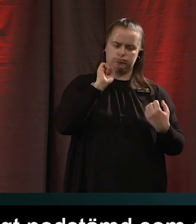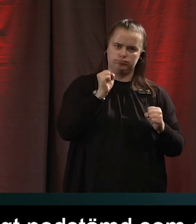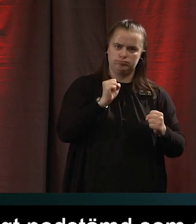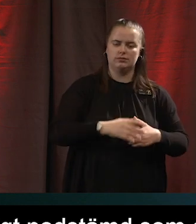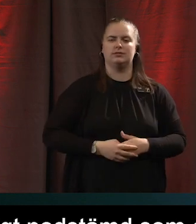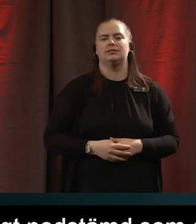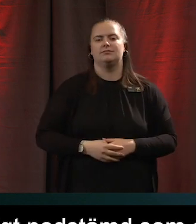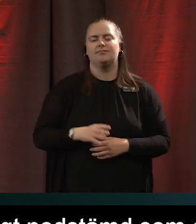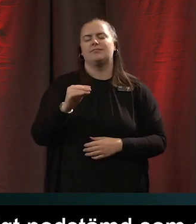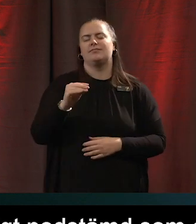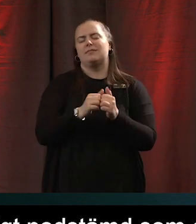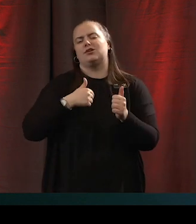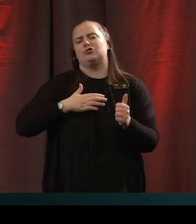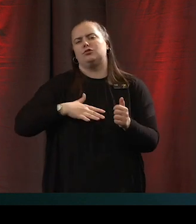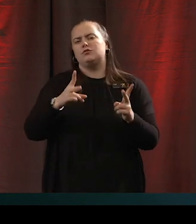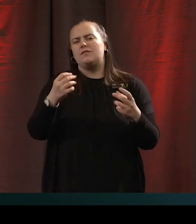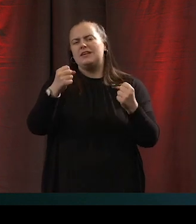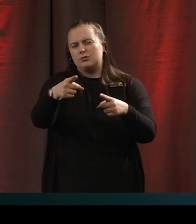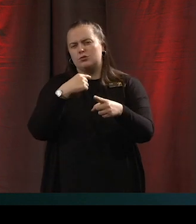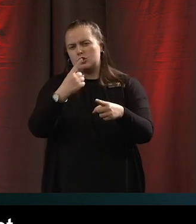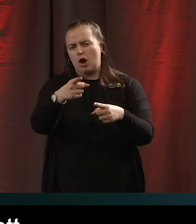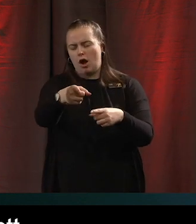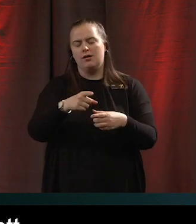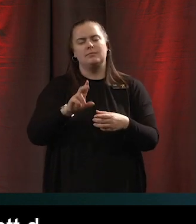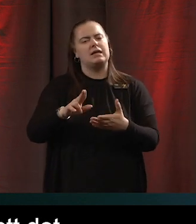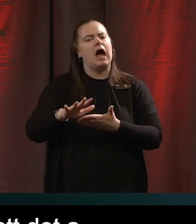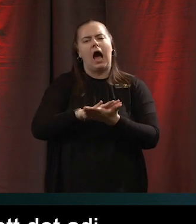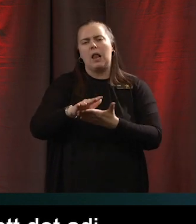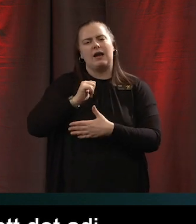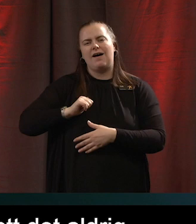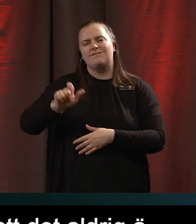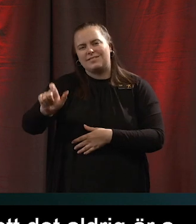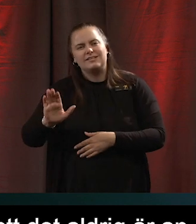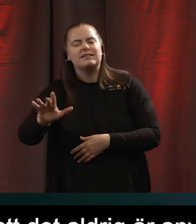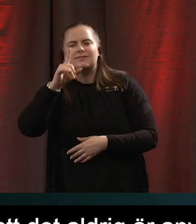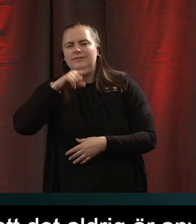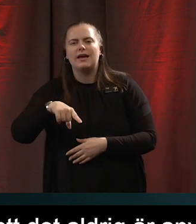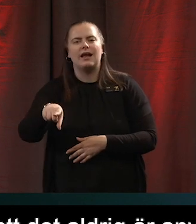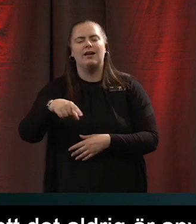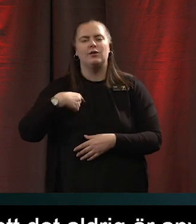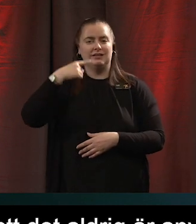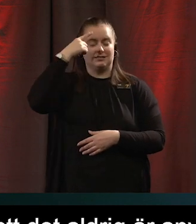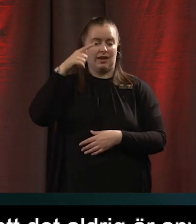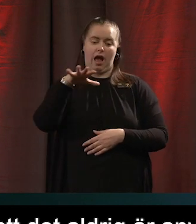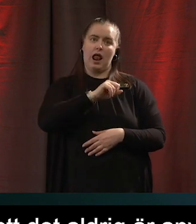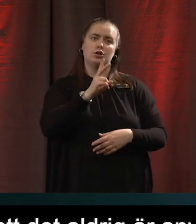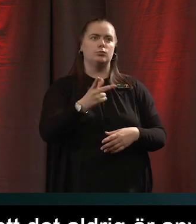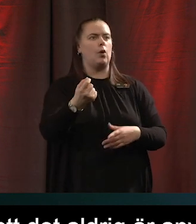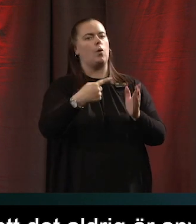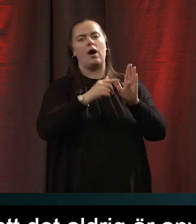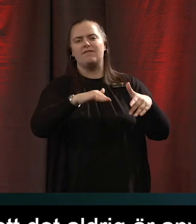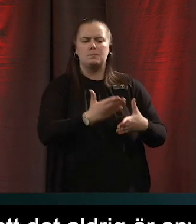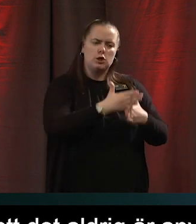tyckte jag att det var så viktigt att du sa det här att det alltid är att det aldrig användarens fel. Och så här jag tänker att alla som någonsin har byggt något eller skapat